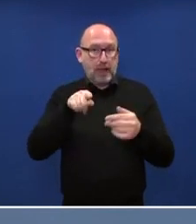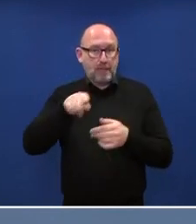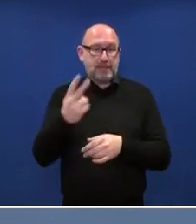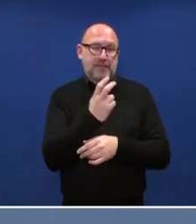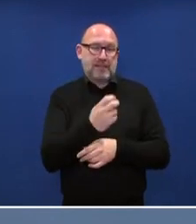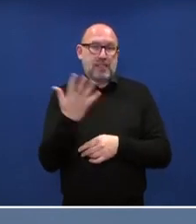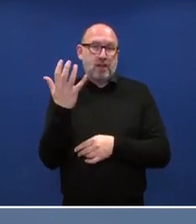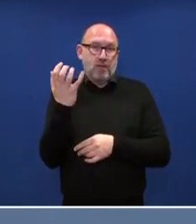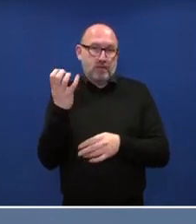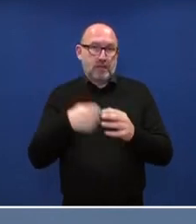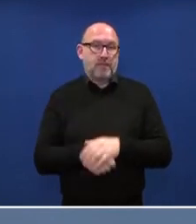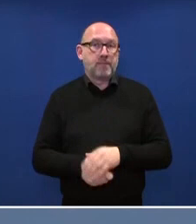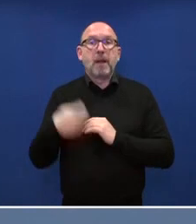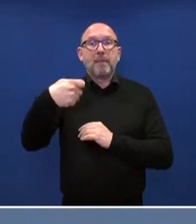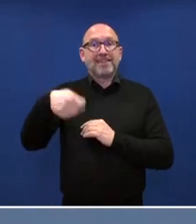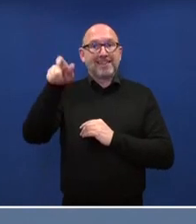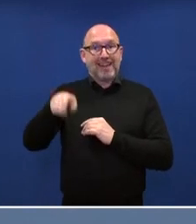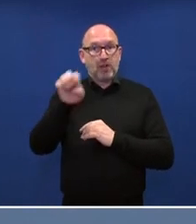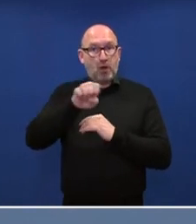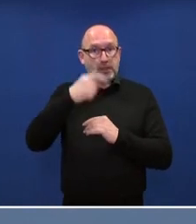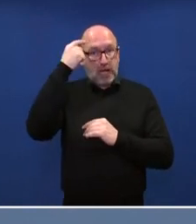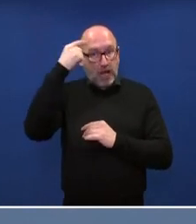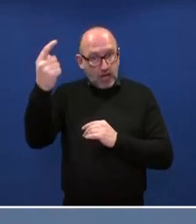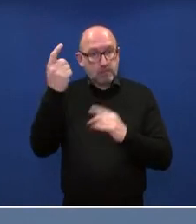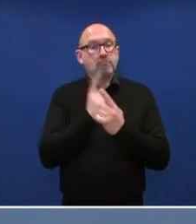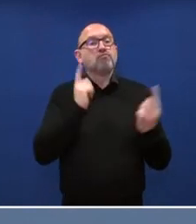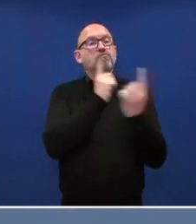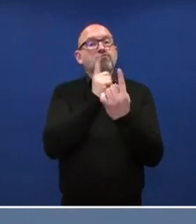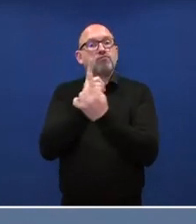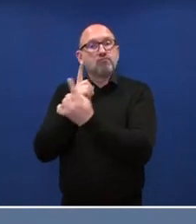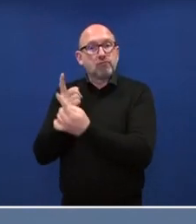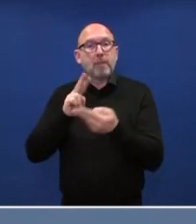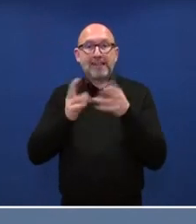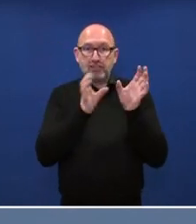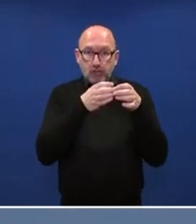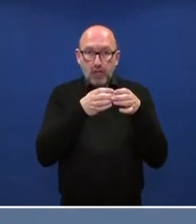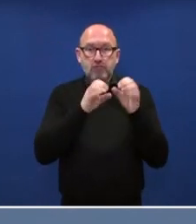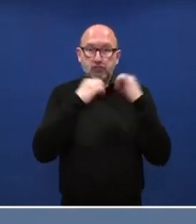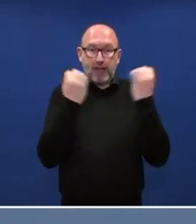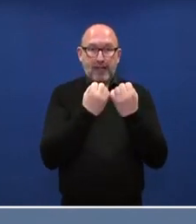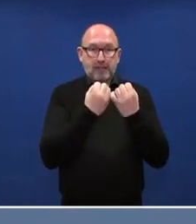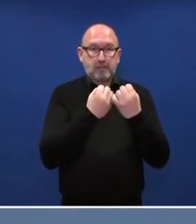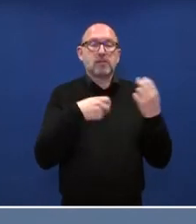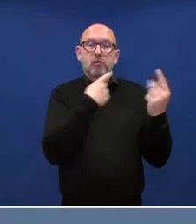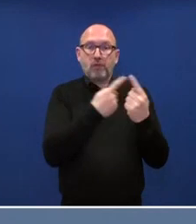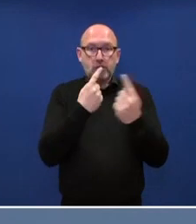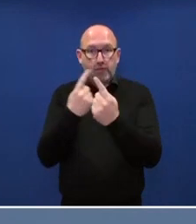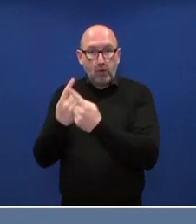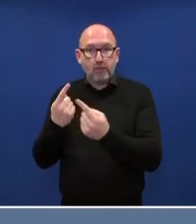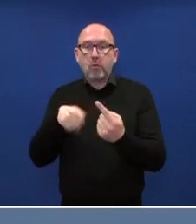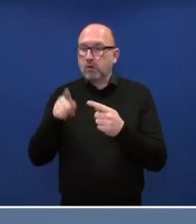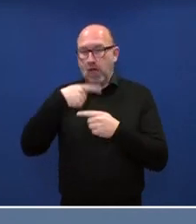Der Präsident des Europäischen Rates hat Konsultationen mit den Mitgliedstaaten geführt und die Bundesregierung unterstützt seine